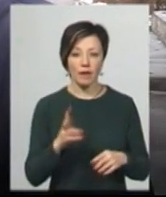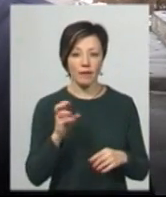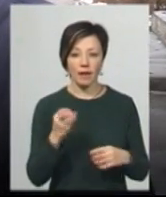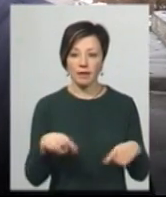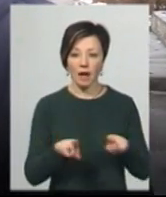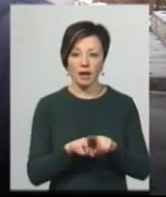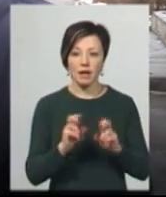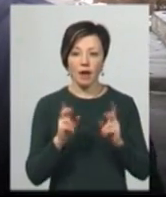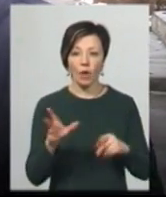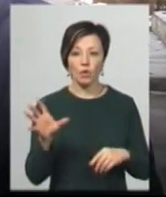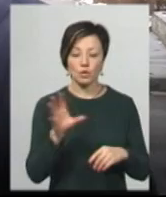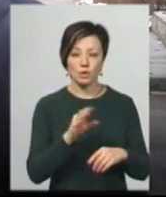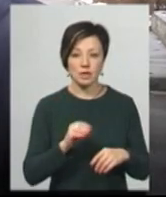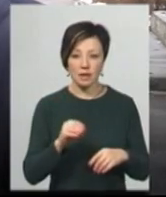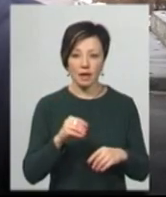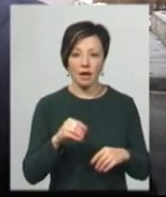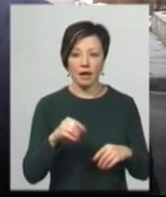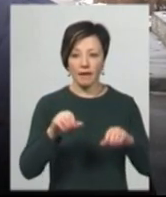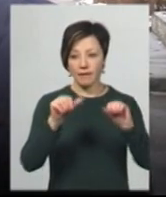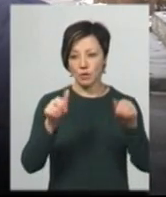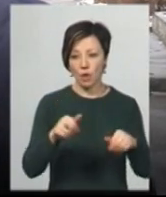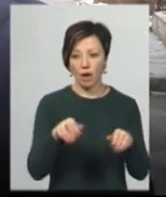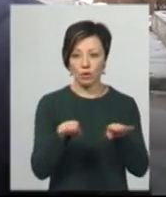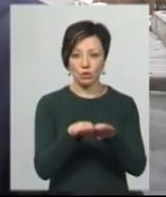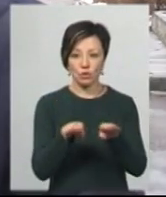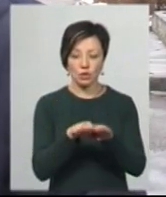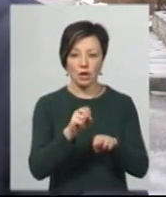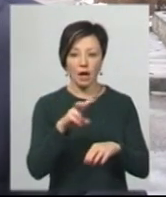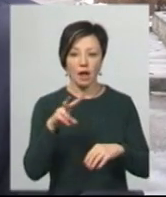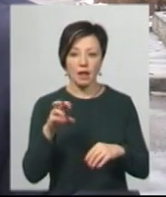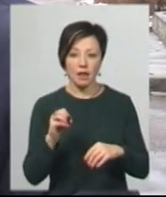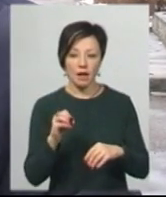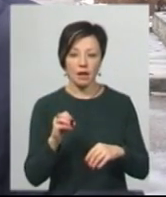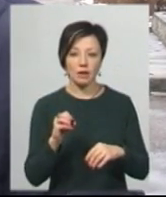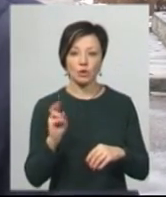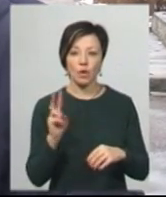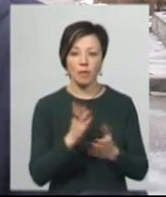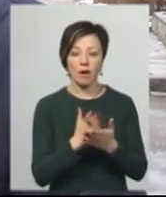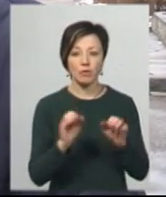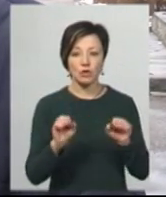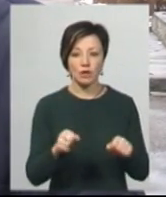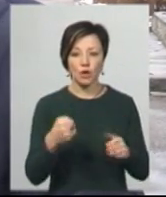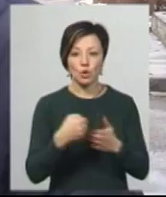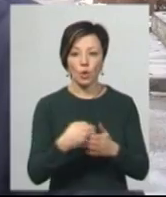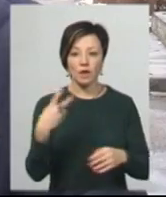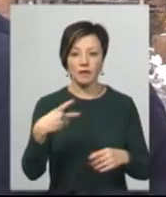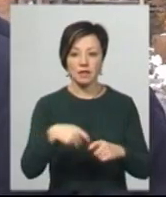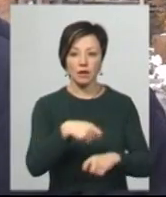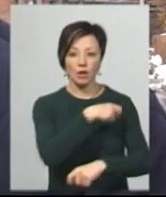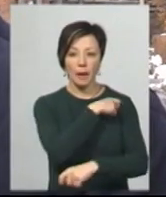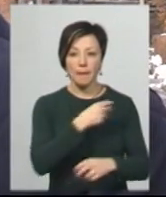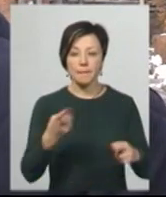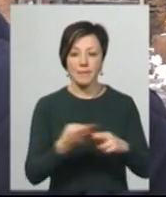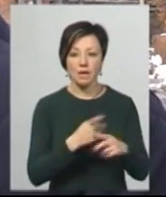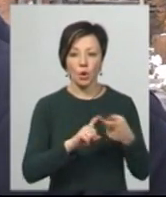такі, як усі. Візуально то вони похожі, але той тролейбус має можливість їхати до 20 кілометрів без контактної мережі.